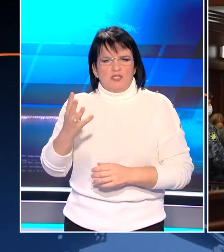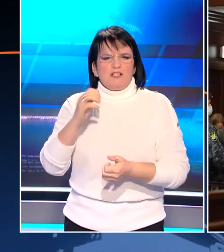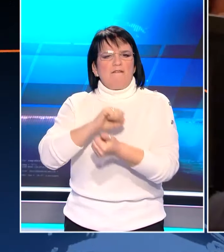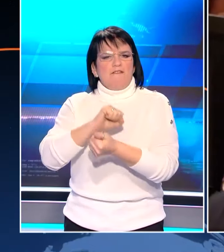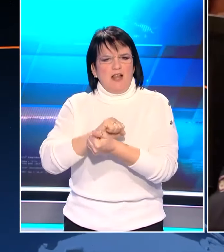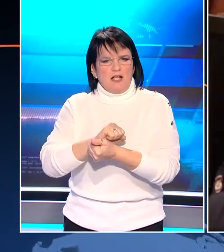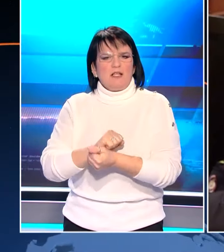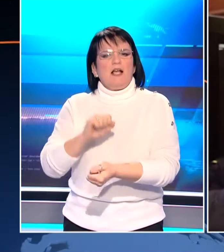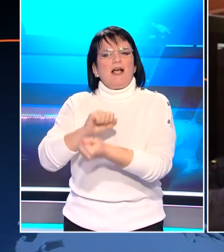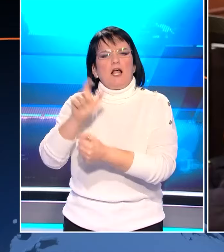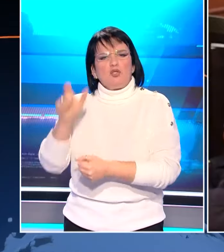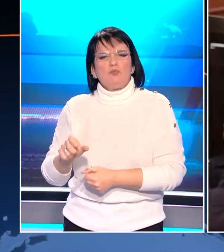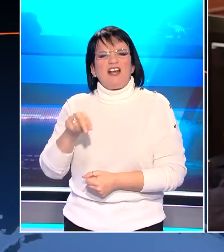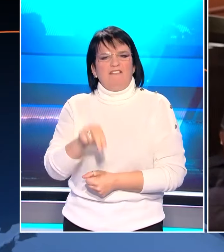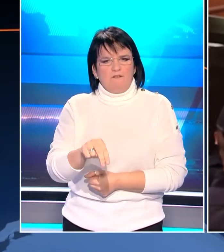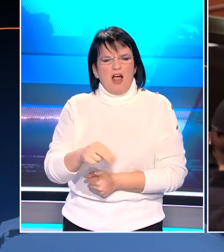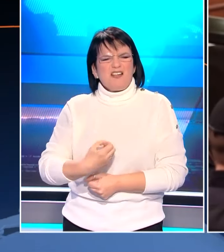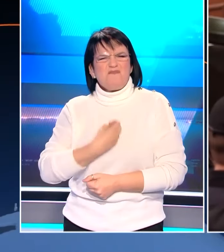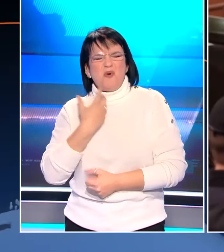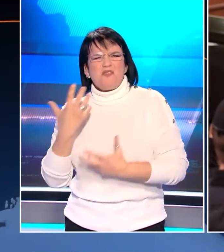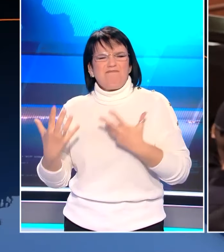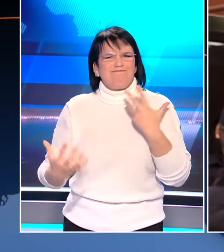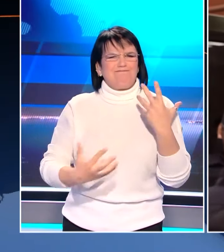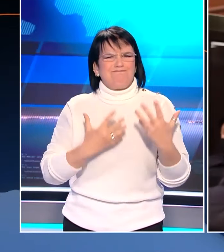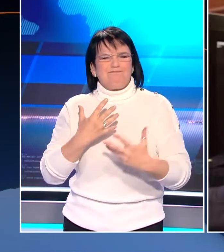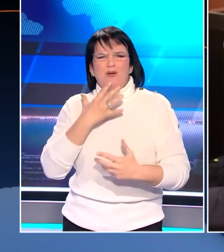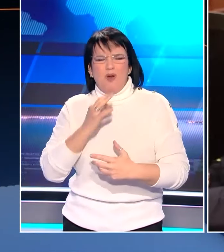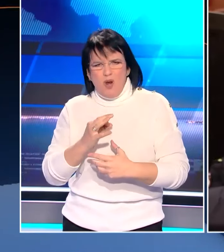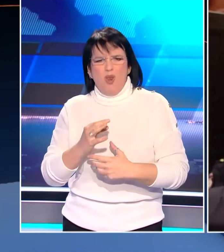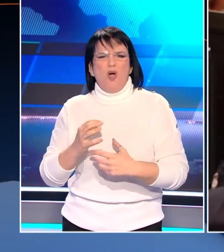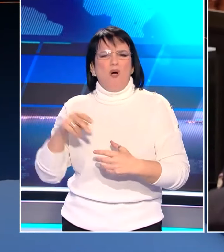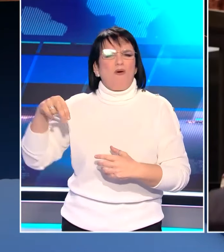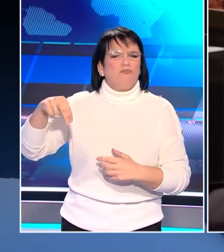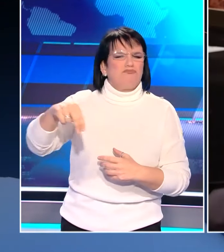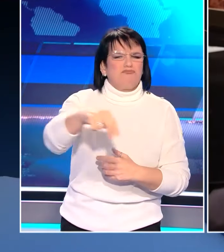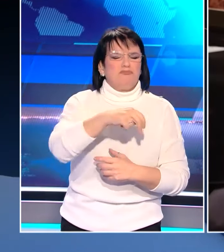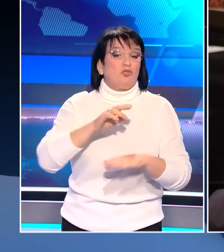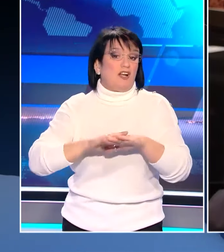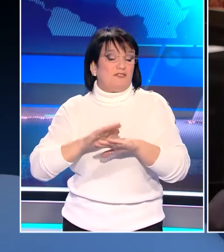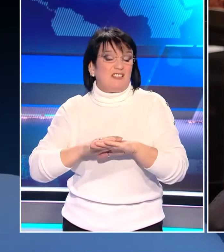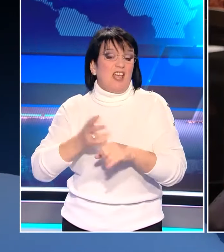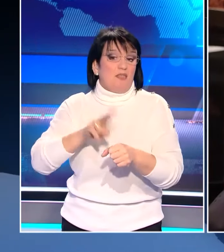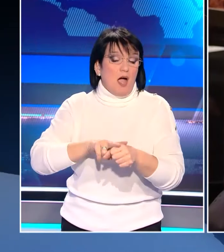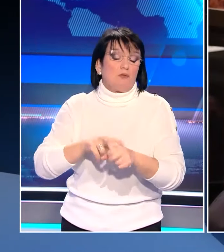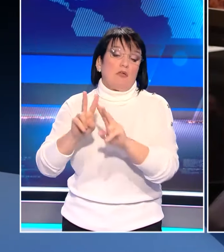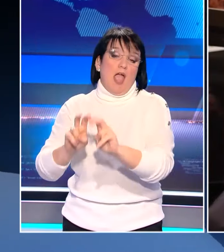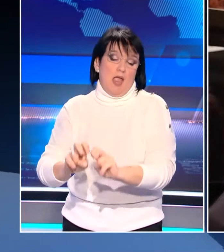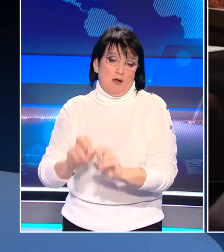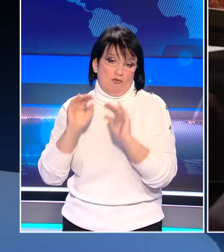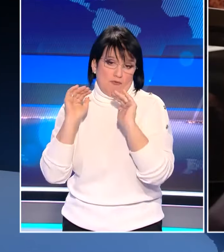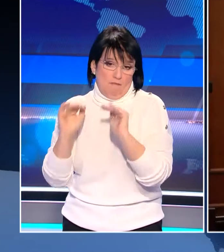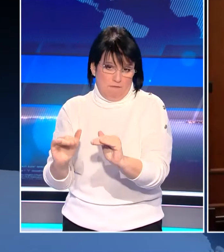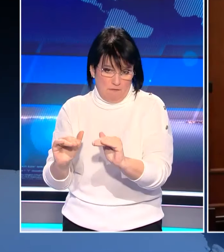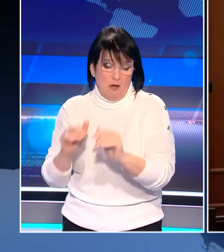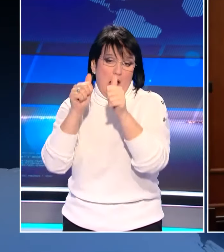νούμερο 3 ο κρατούμενος Ναβάλνη αισθάνθηκε αδιαθεσία έπειτα από περίπατο τα αίτια του θανάτου του τελούν υπό εξακρίβωση